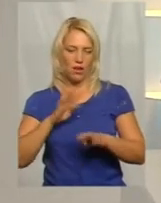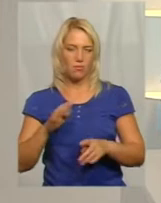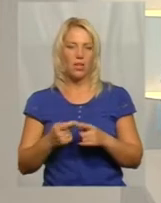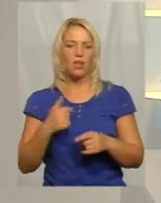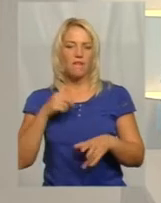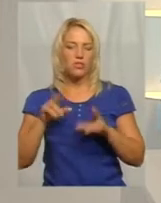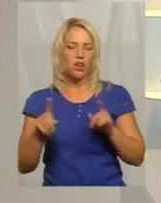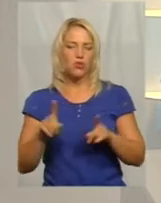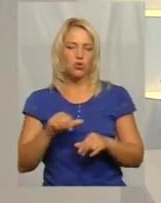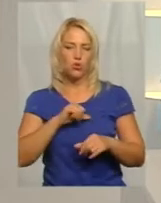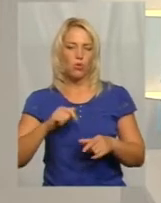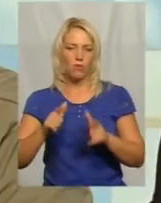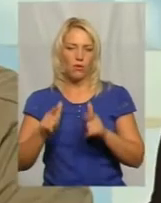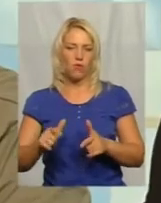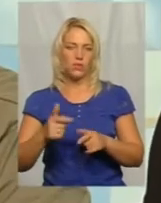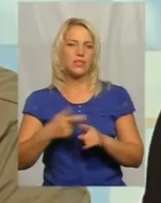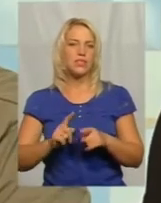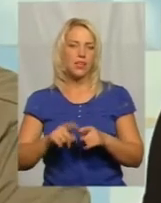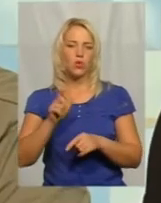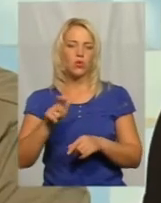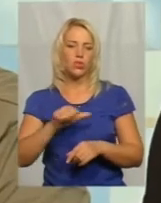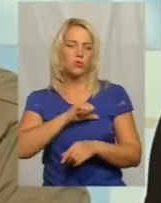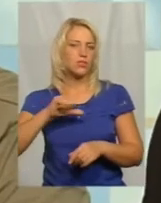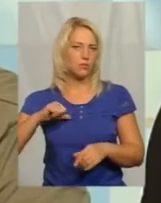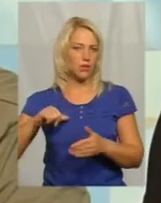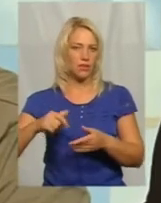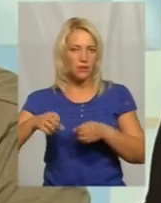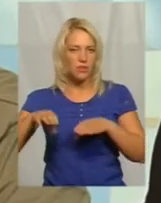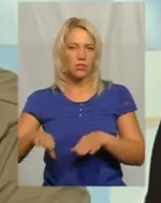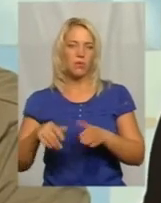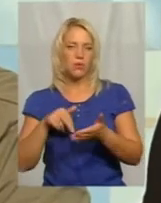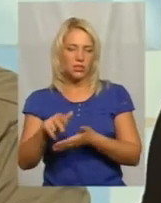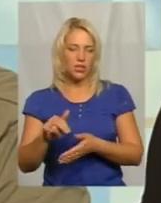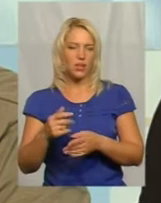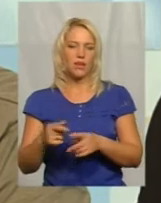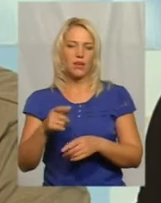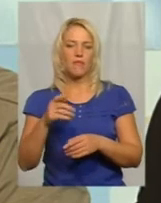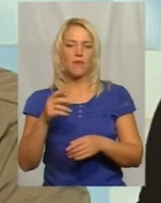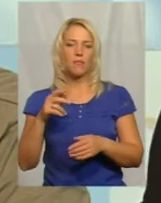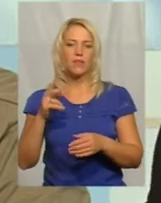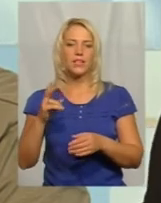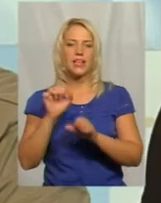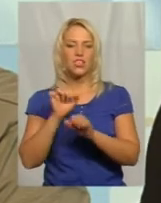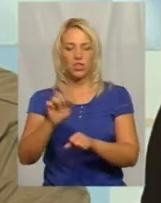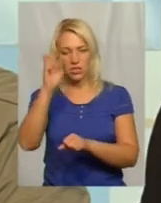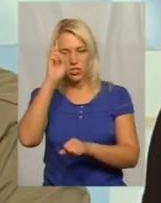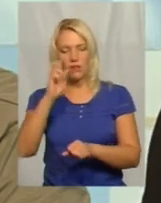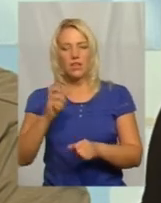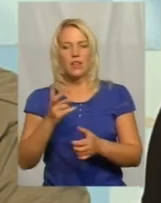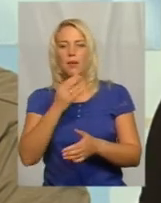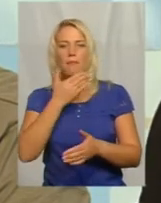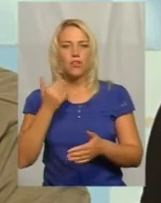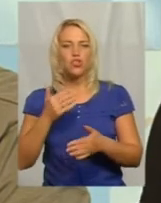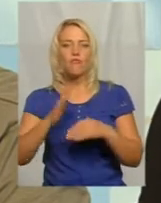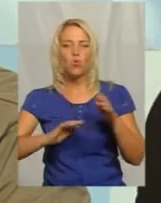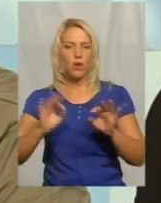світі люди, тому що вони добровольно пішли боронити нашу державу, не маючи на руках нічого. Це потім дякуючи волонтерам і